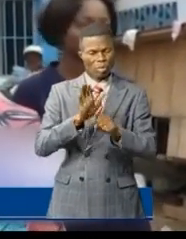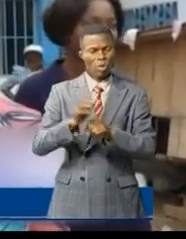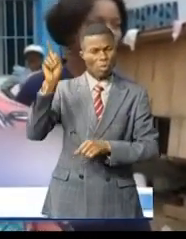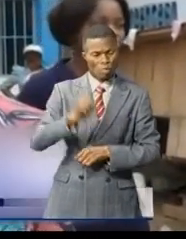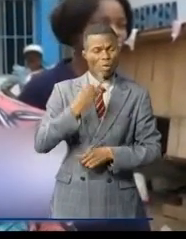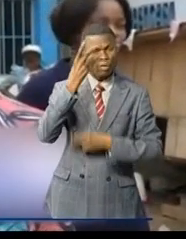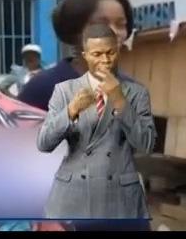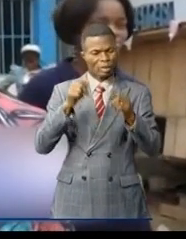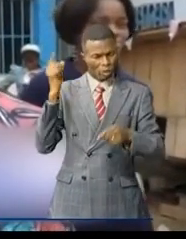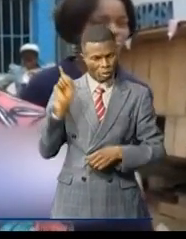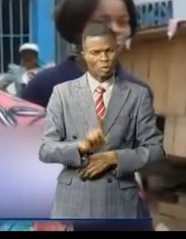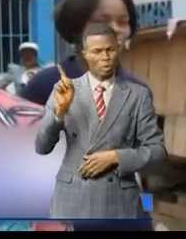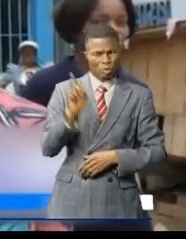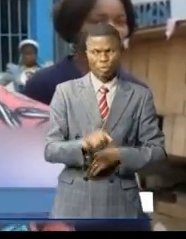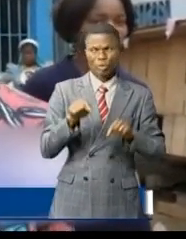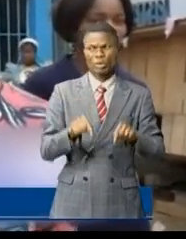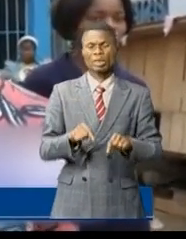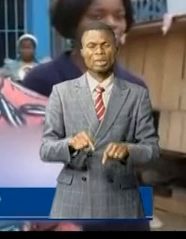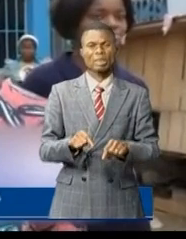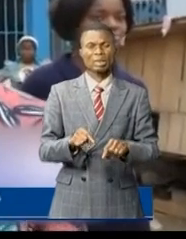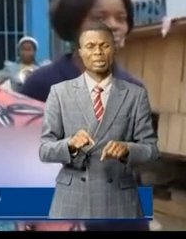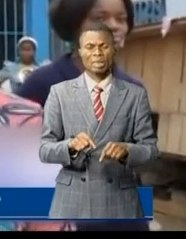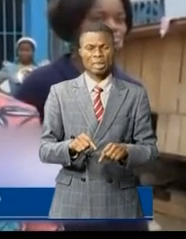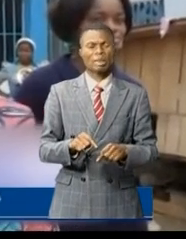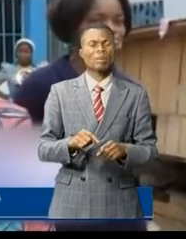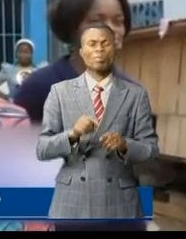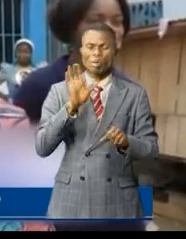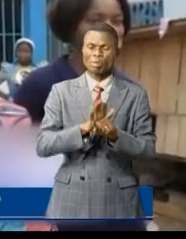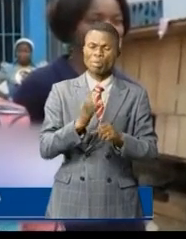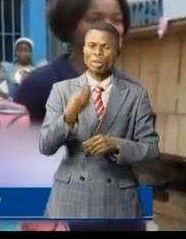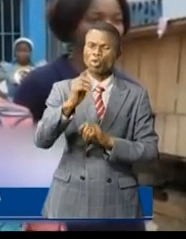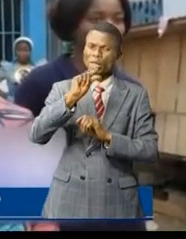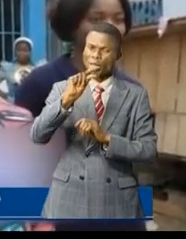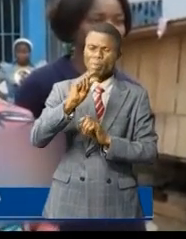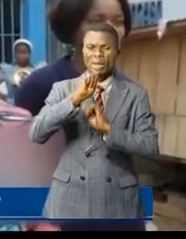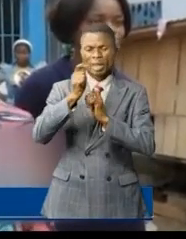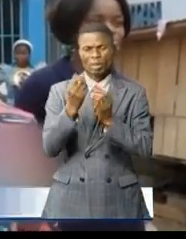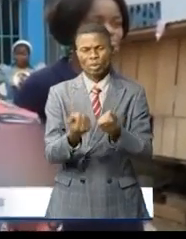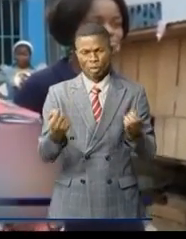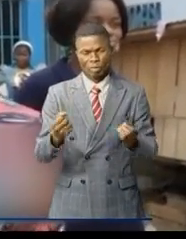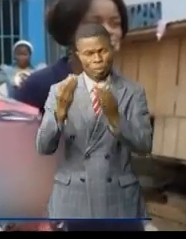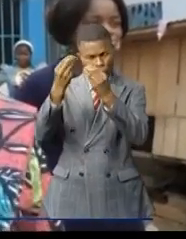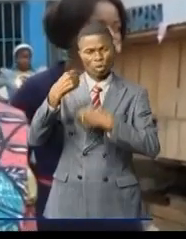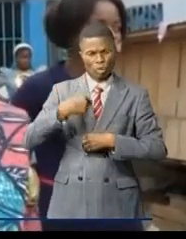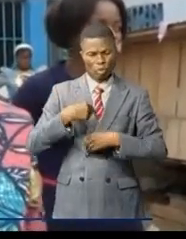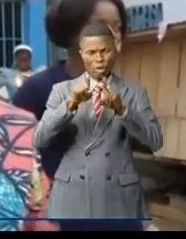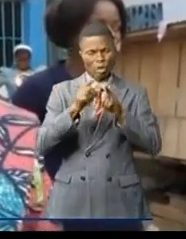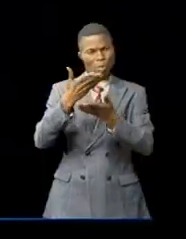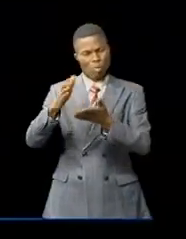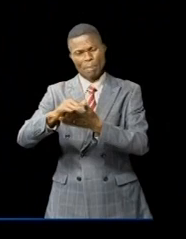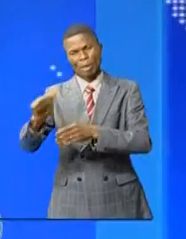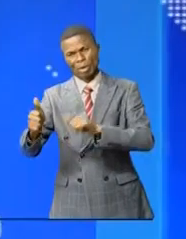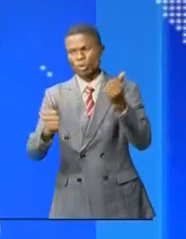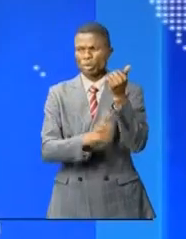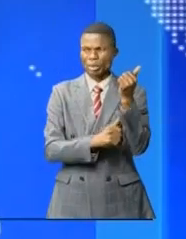suis passée, c'est presque ma maison. Vous avez vu comment j'ai amené quelque chose pour dire. Quand on me donne, moi aussi je donne. Je dis, mais j'aime que